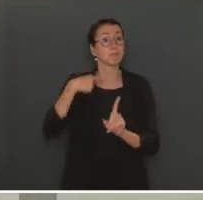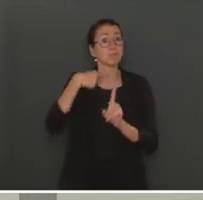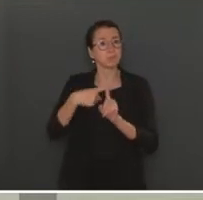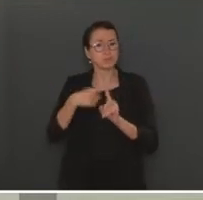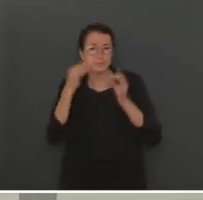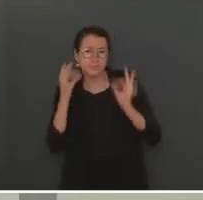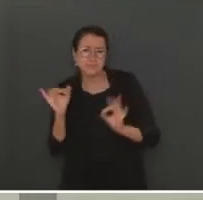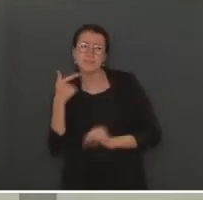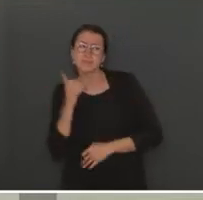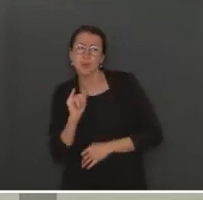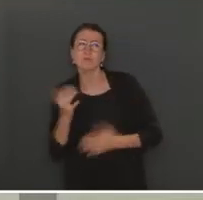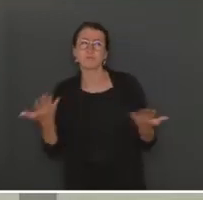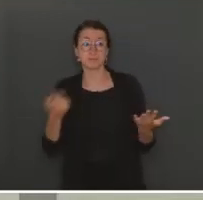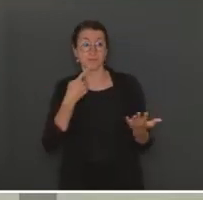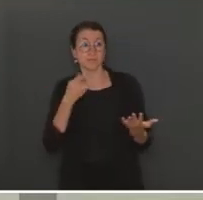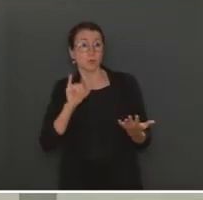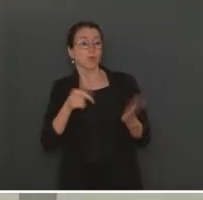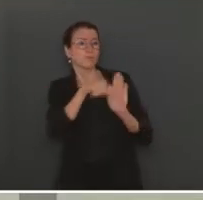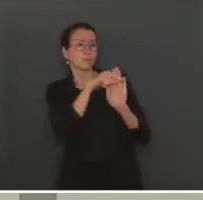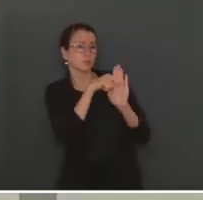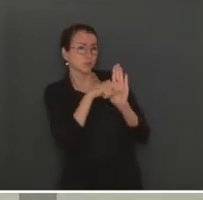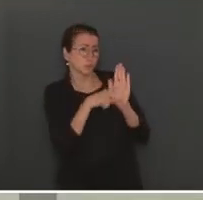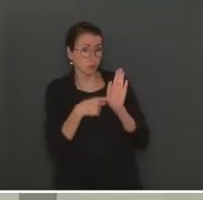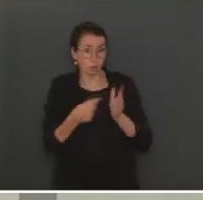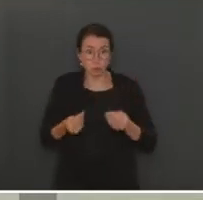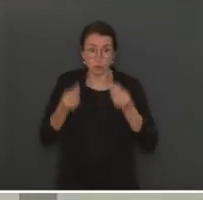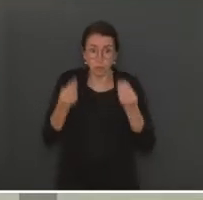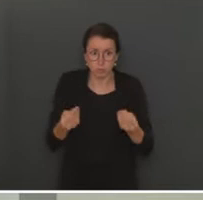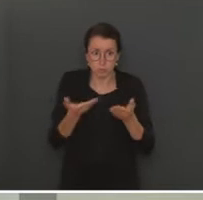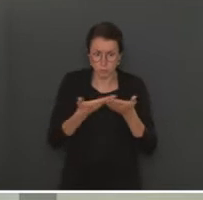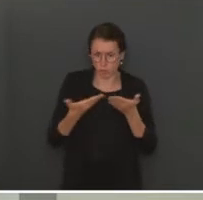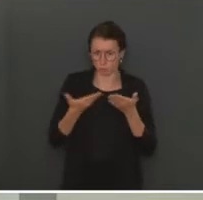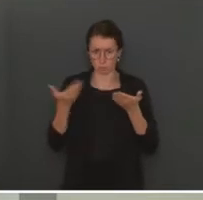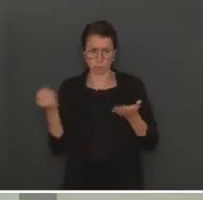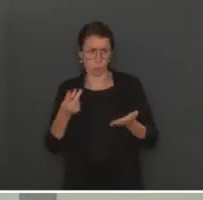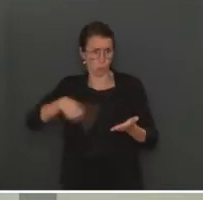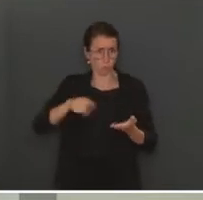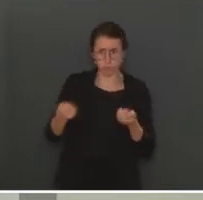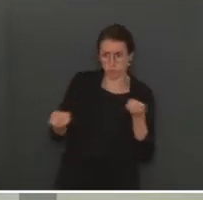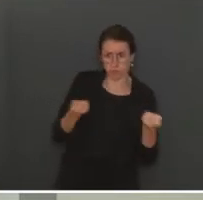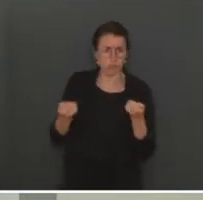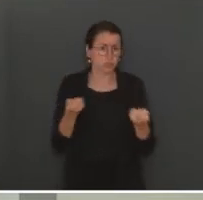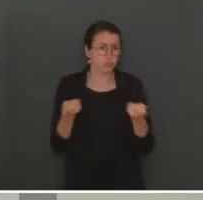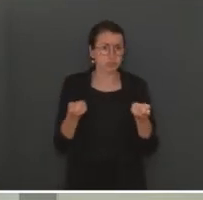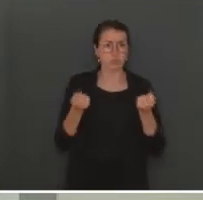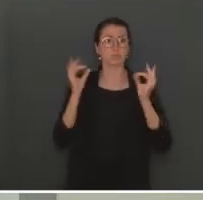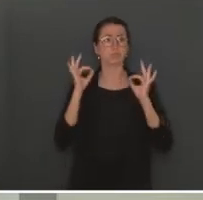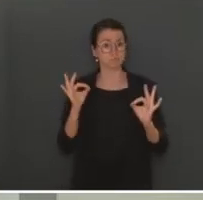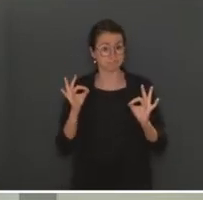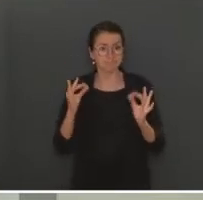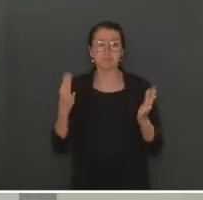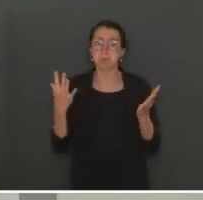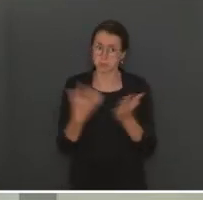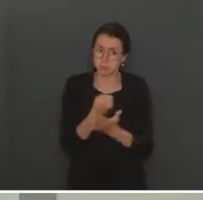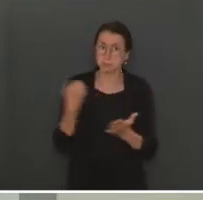semblent permettre de maîtriser la situation sanitaire et de minimiser, autant que faire se peut, l'impact